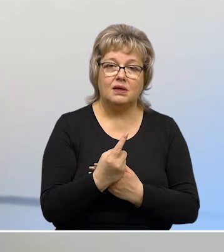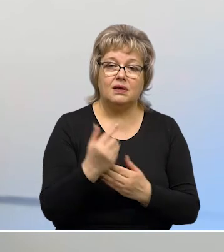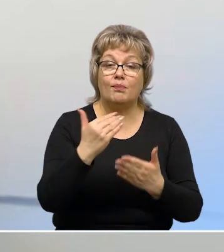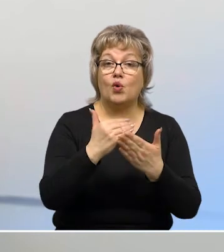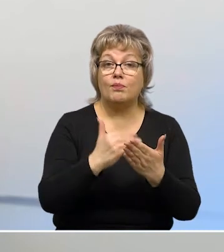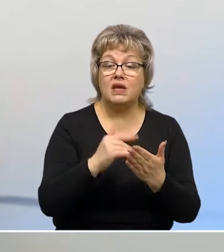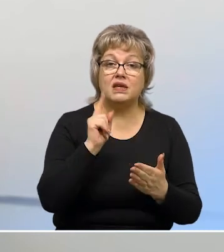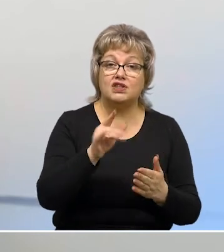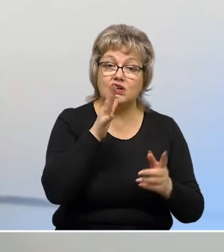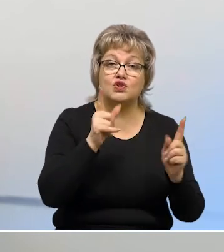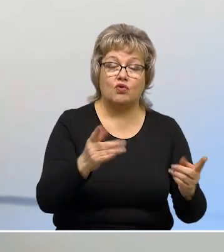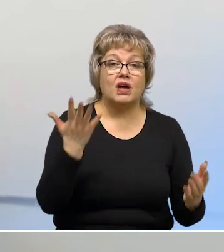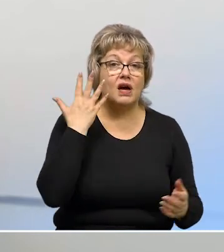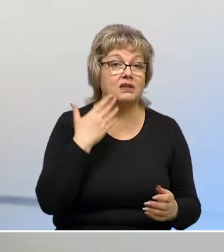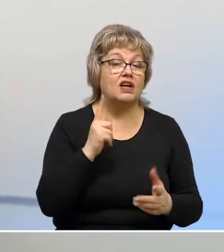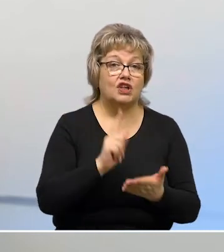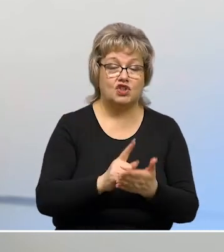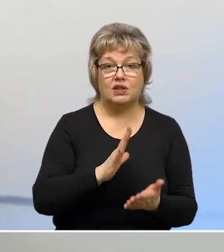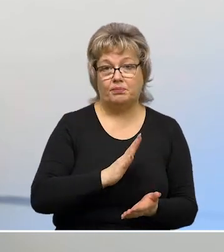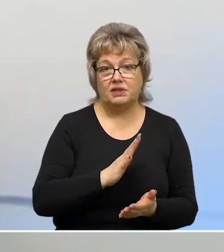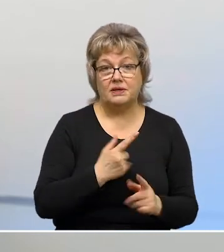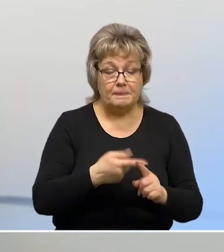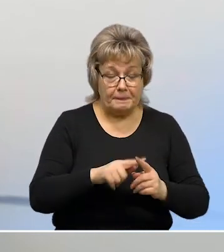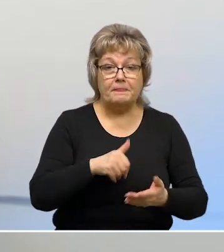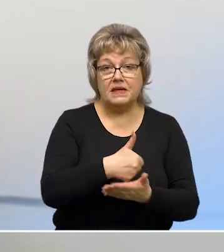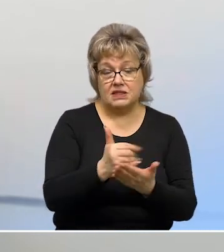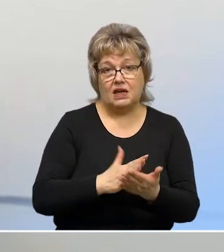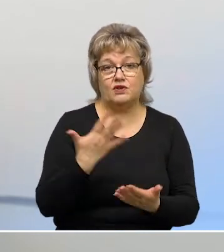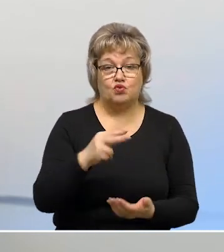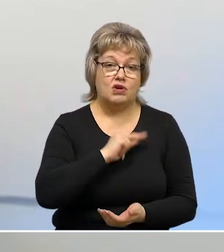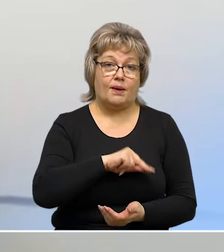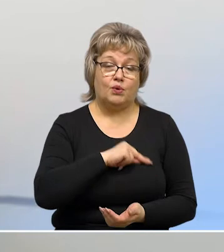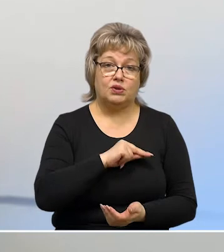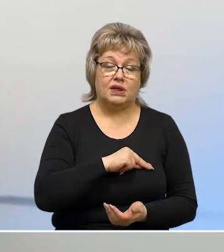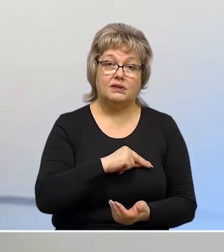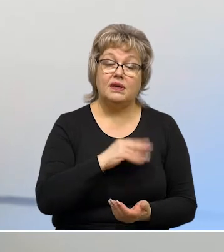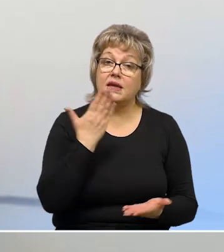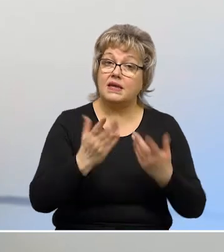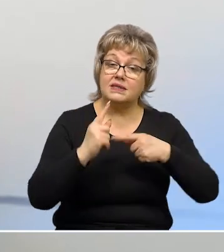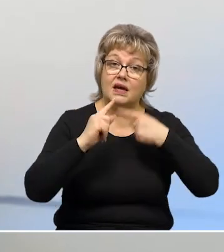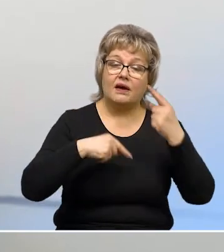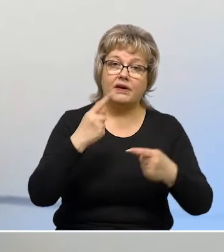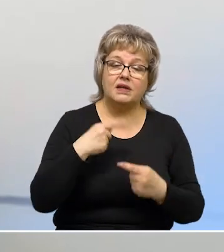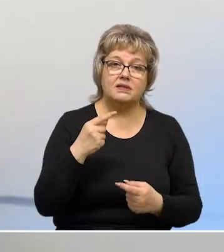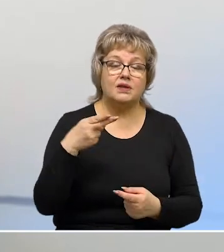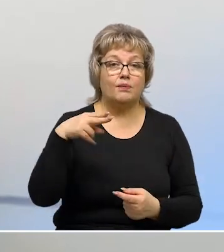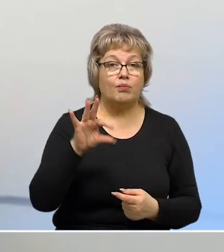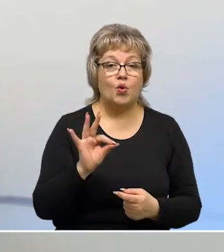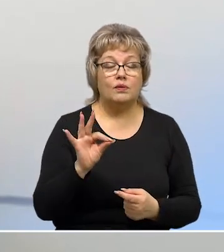мере тех сроков, когда эти документы должны быть. Этот сервис работает. Если говорить по